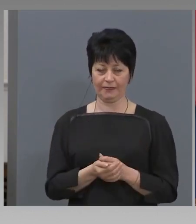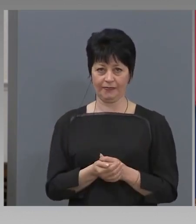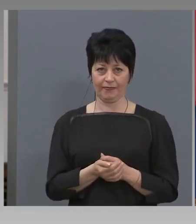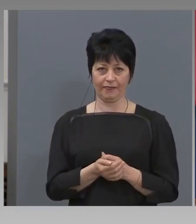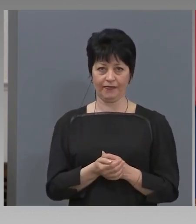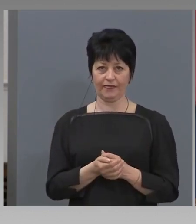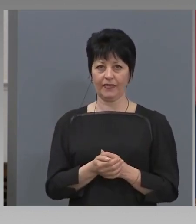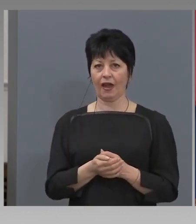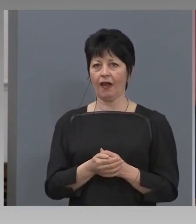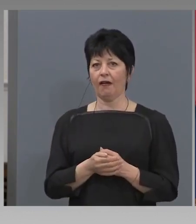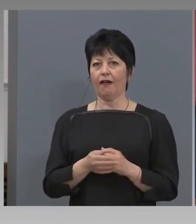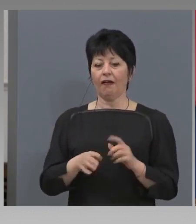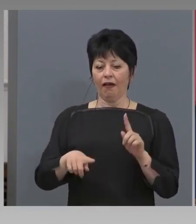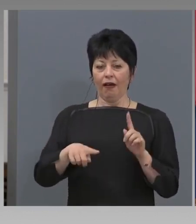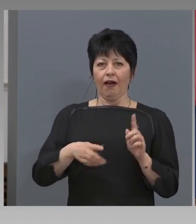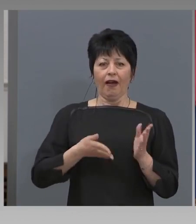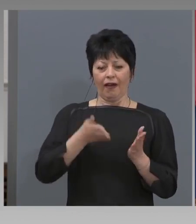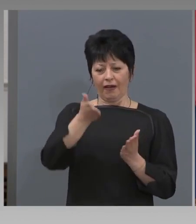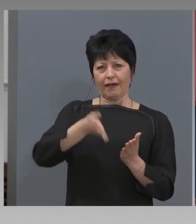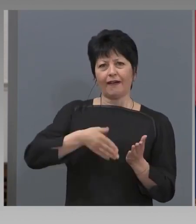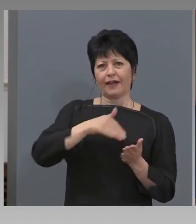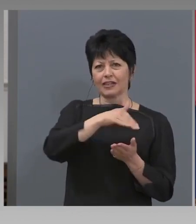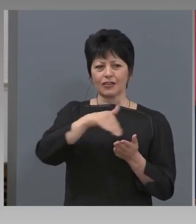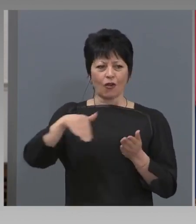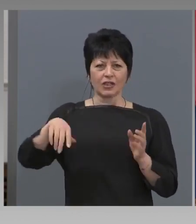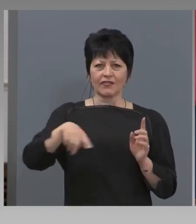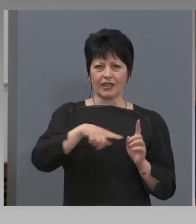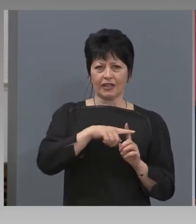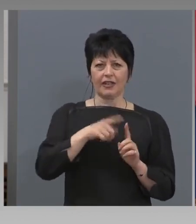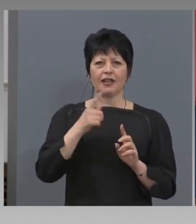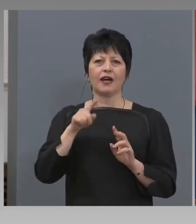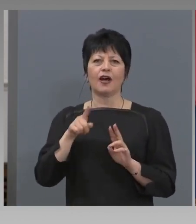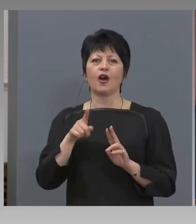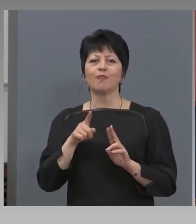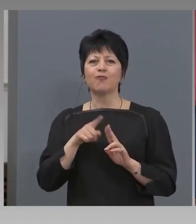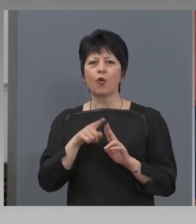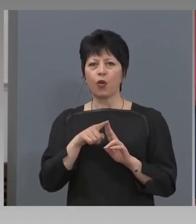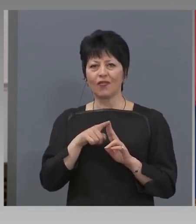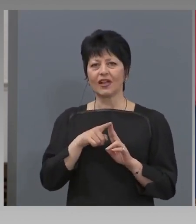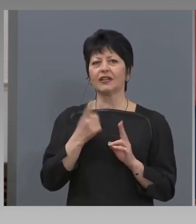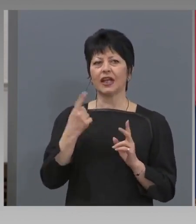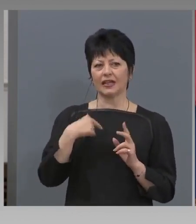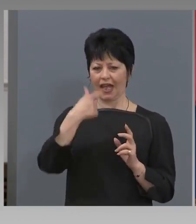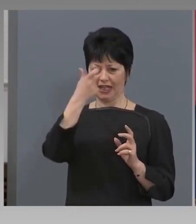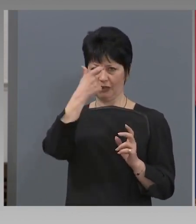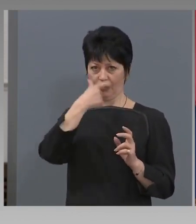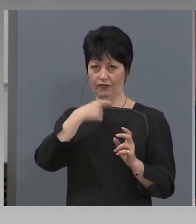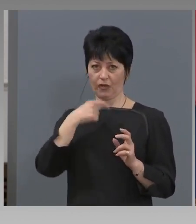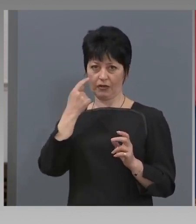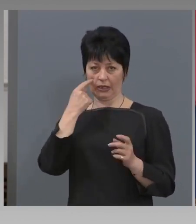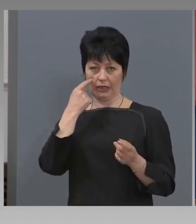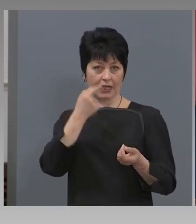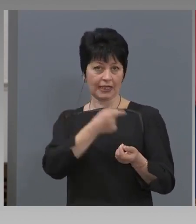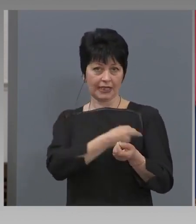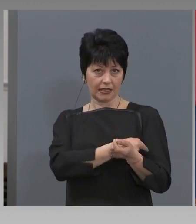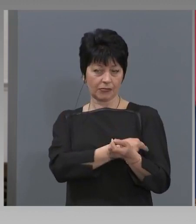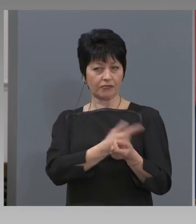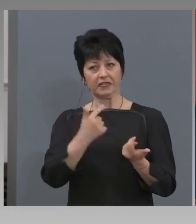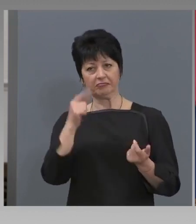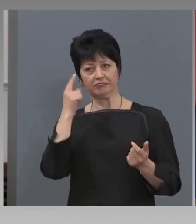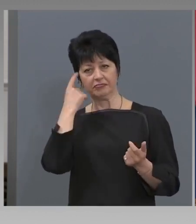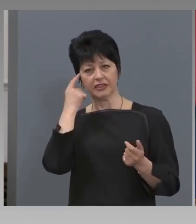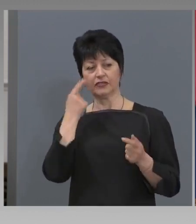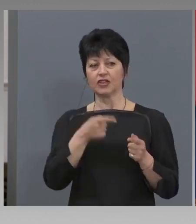Кръстосвайки методите и на пуловете, и съответно на индивидуалните тествания, мисля, че с